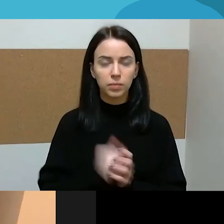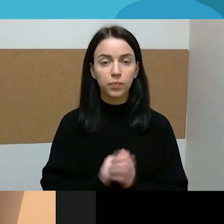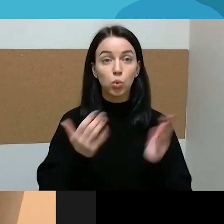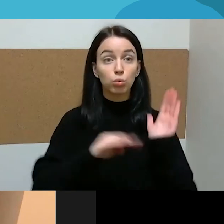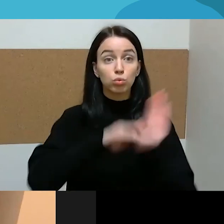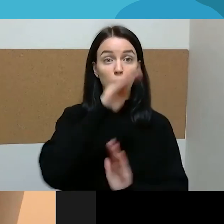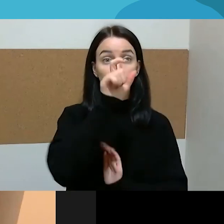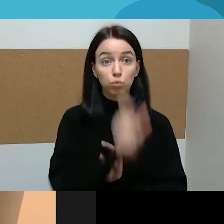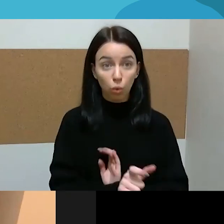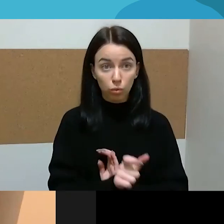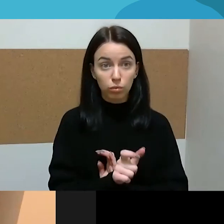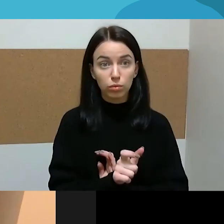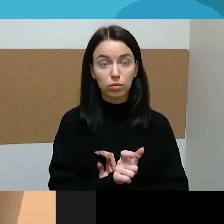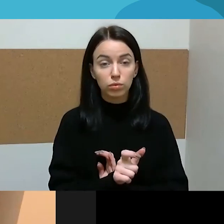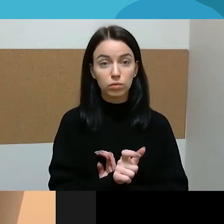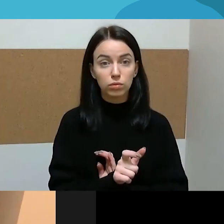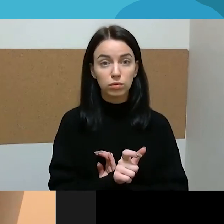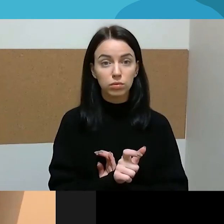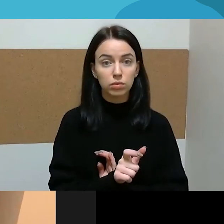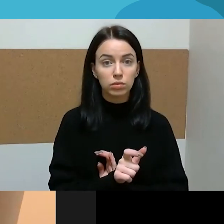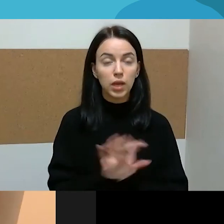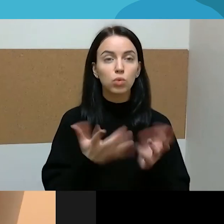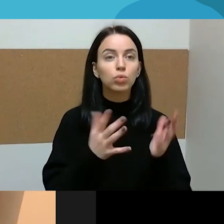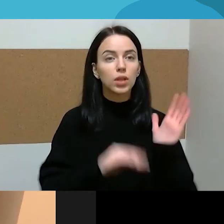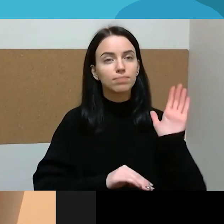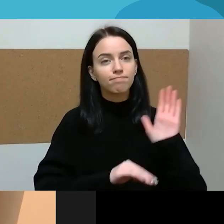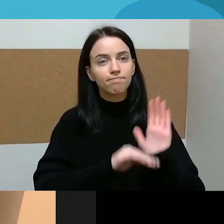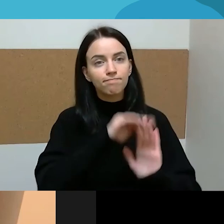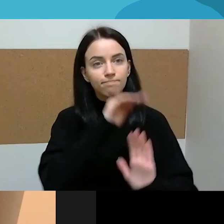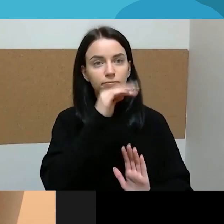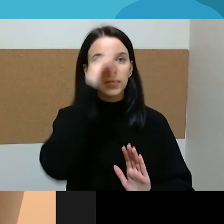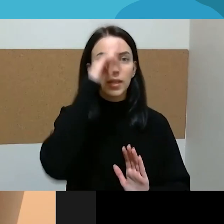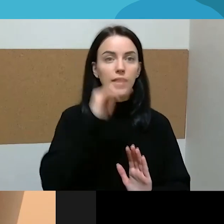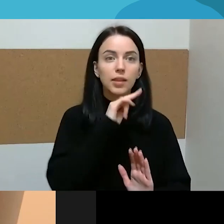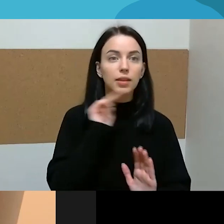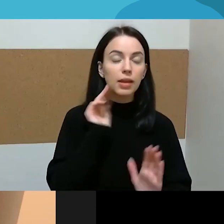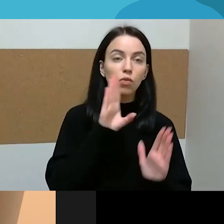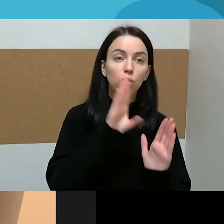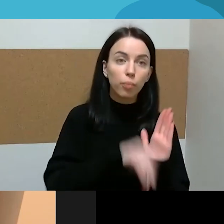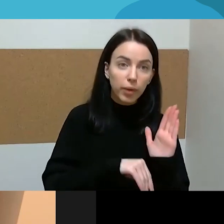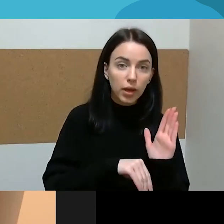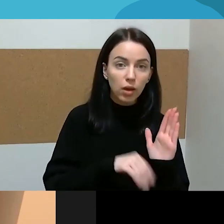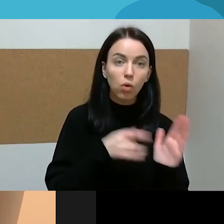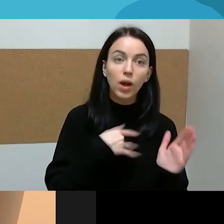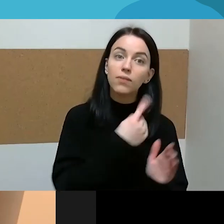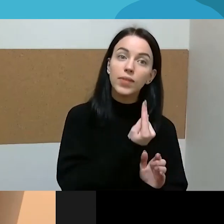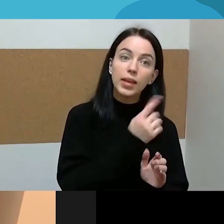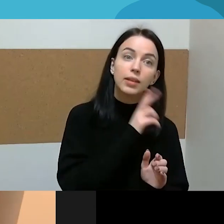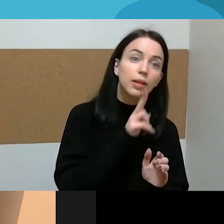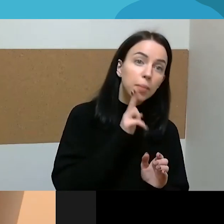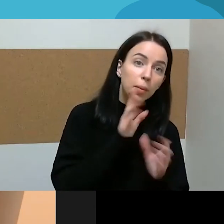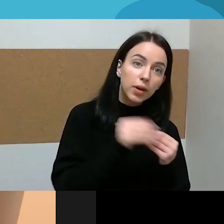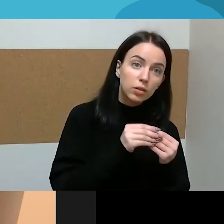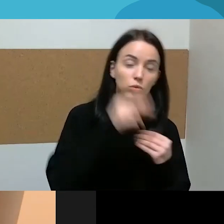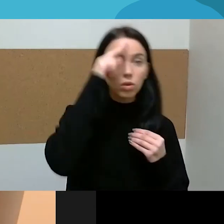be tėvų, ar ten tik tai su vienu tėvu, kaip paskui jo vaidmuo šeimo, jeigu jisai tampa trijų